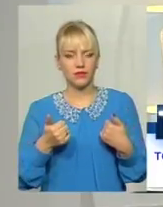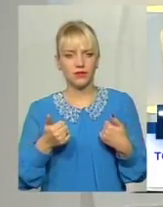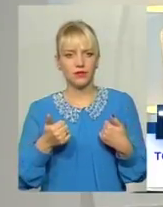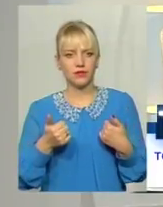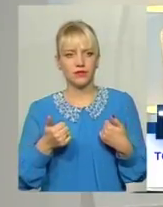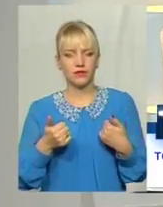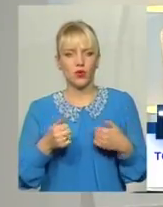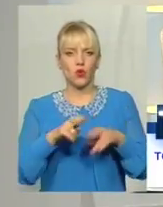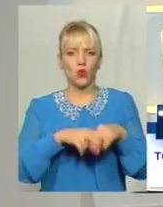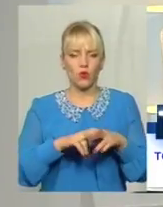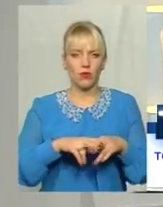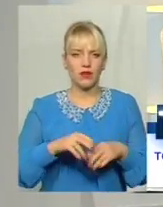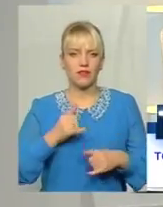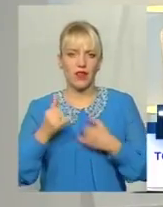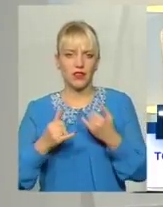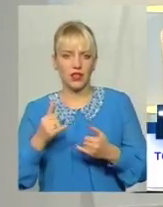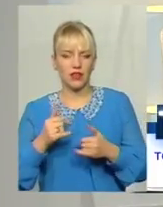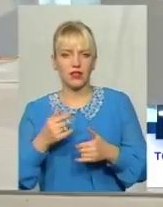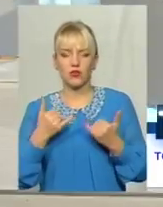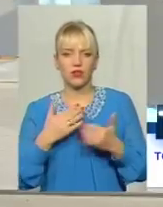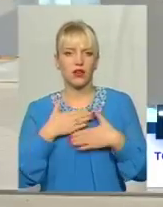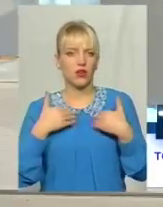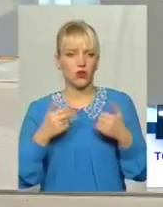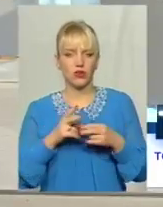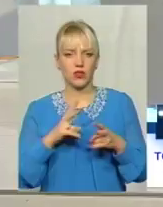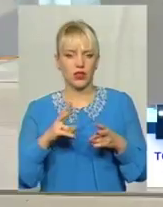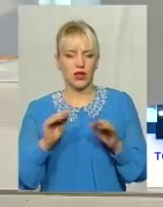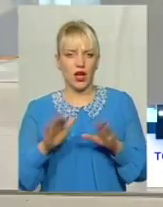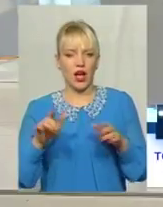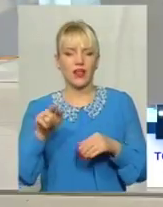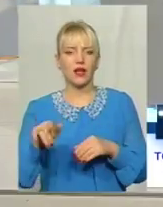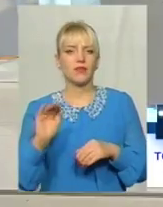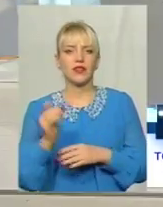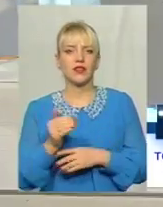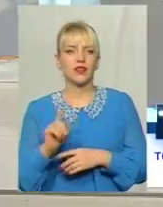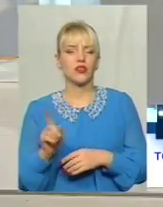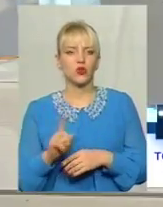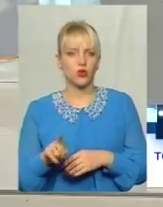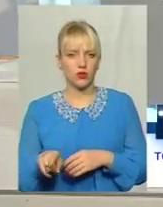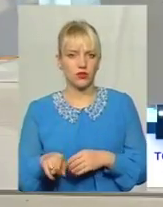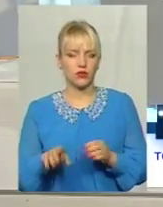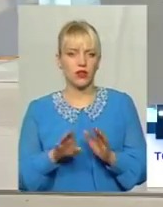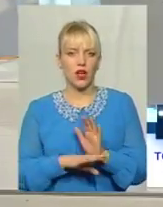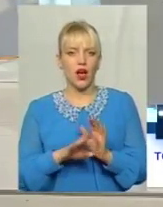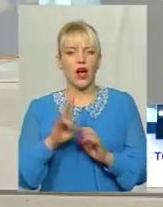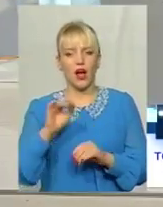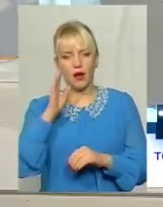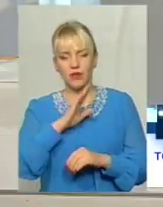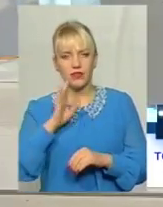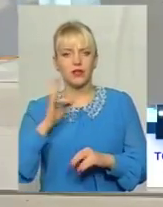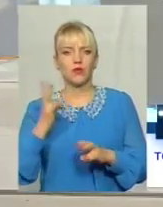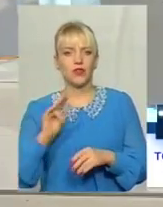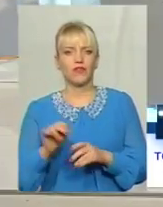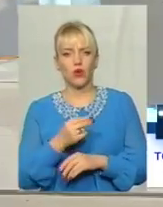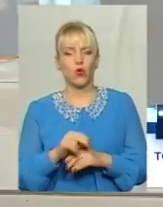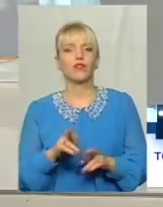куми, батьки, не хочуть такої збереження Там депе, на шоколіньке депе, на лопок, батьки, хай, верховують, вони повинні